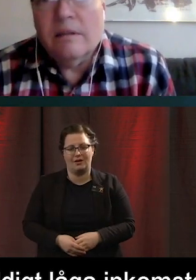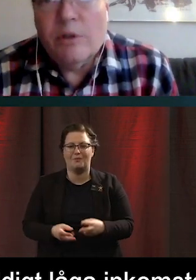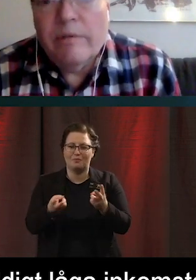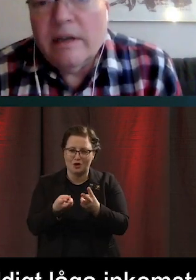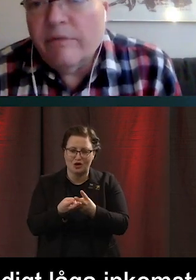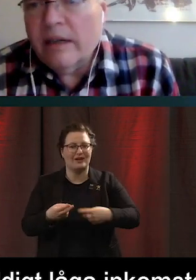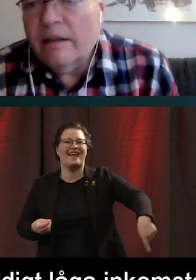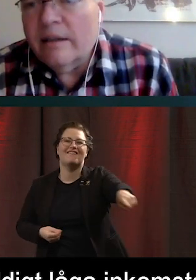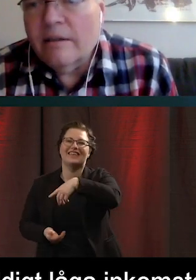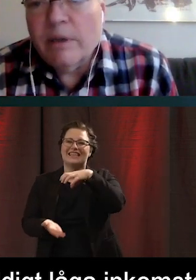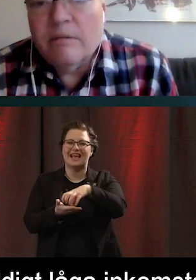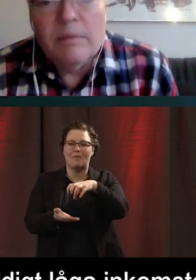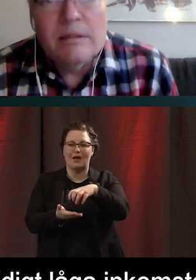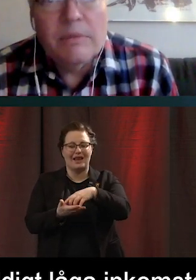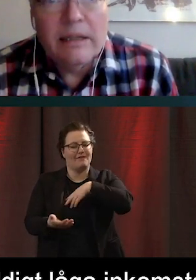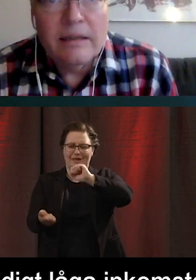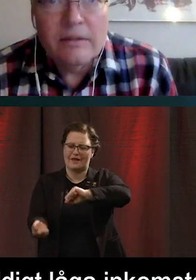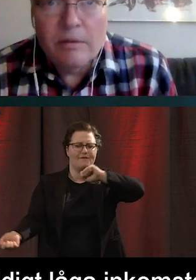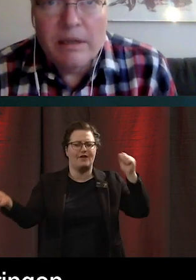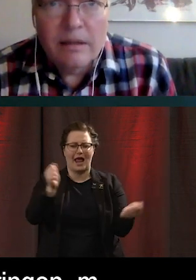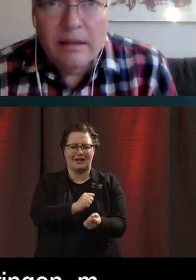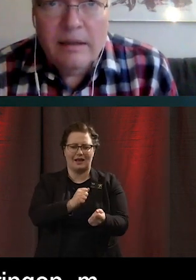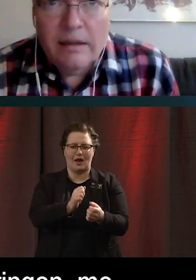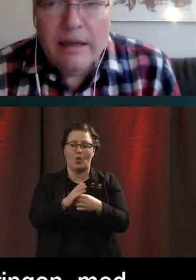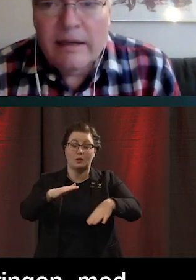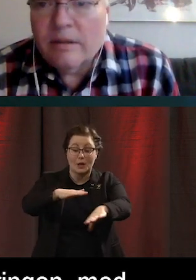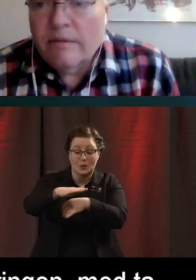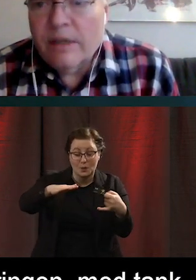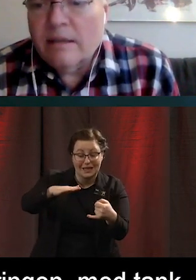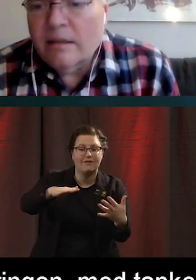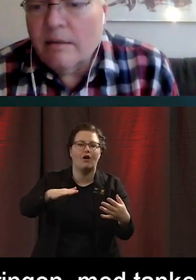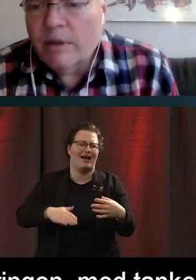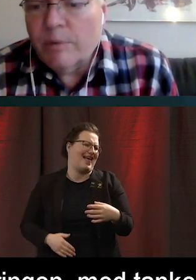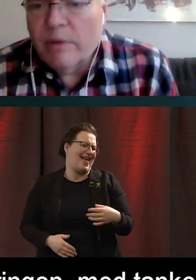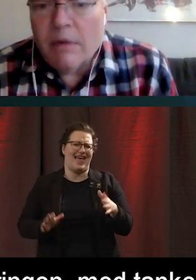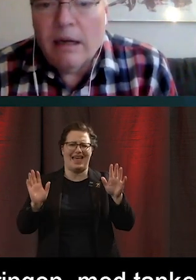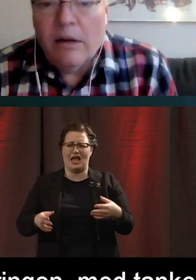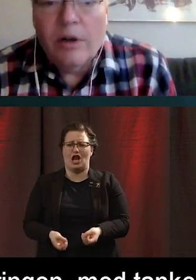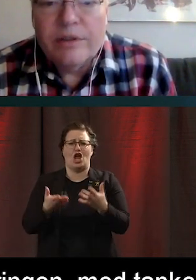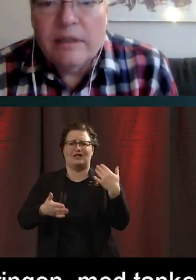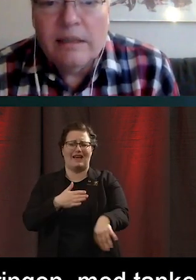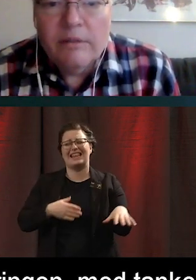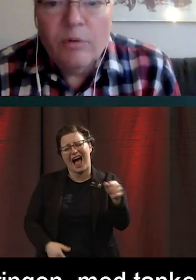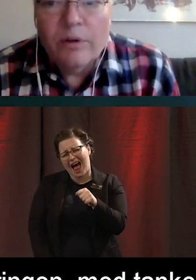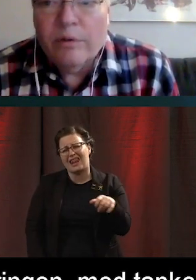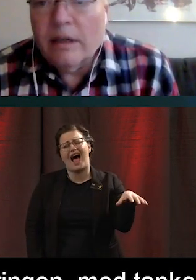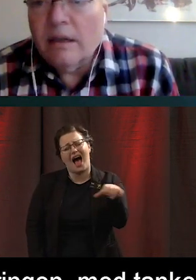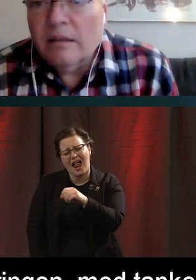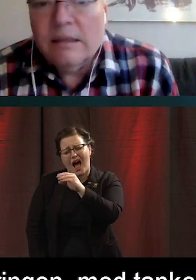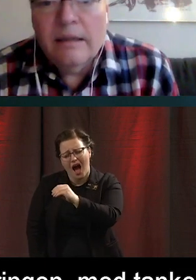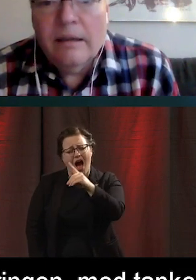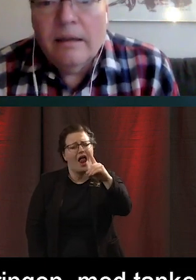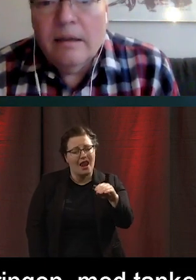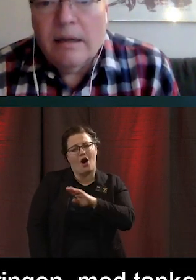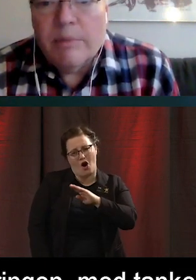från, då gör vi den här förändringen med tanken att ja men det här är ett fixat samhällsproblem. Alla har en sån här telefon och då kan